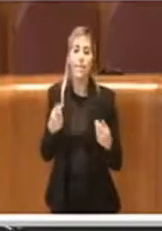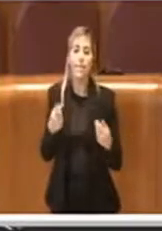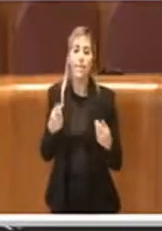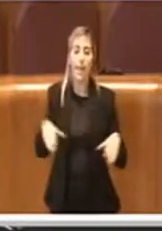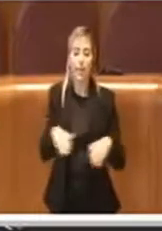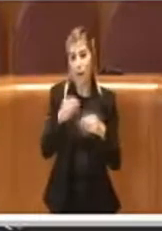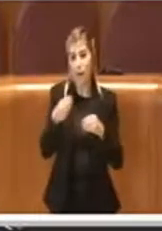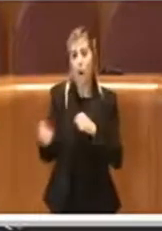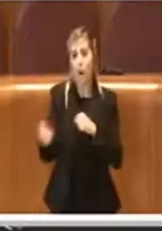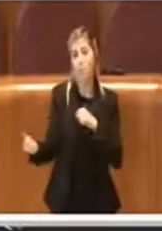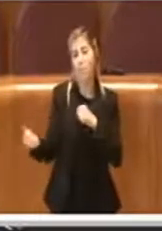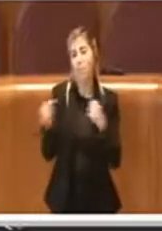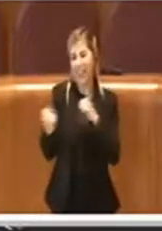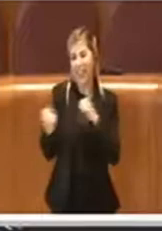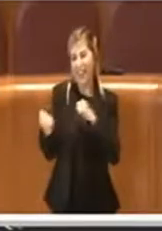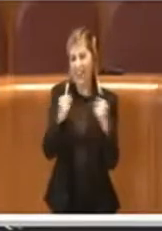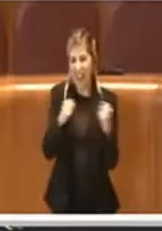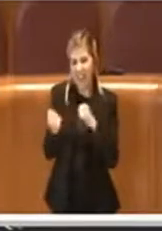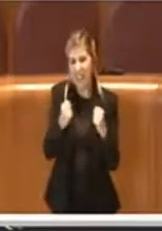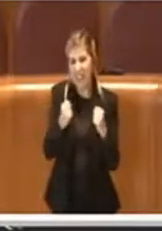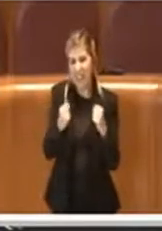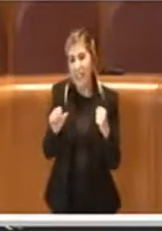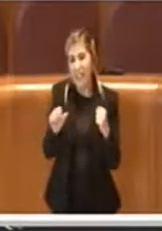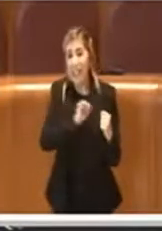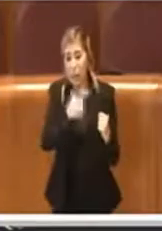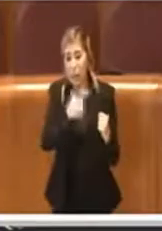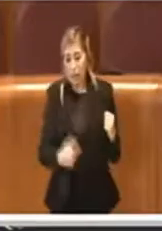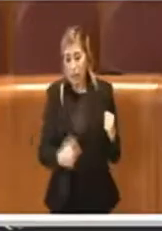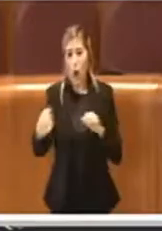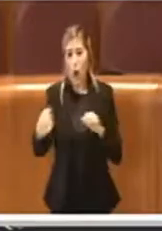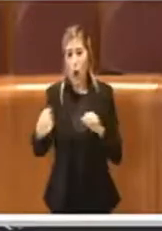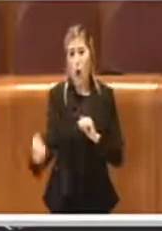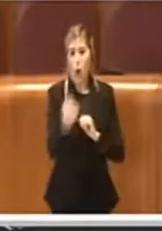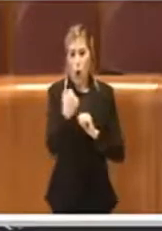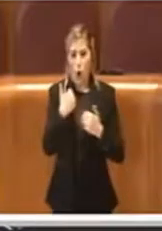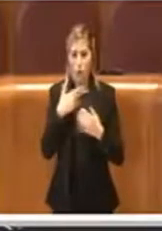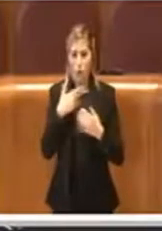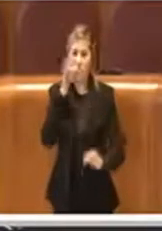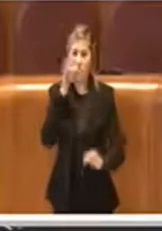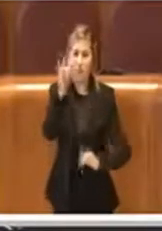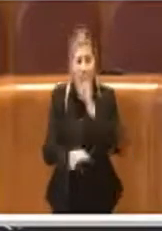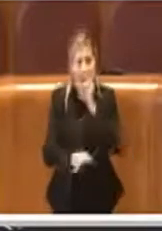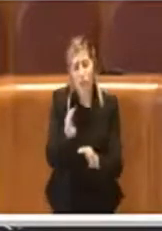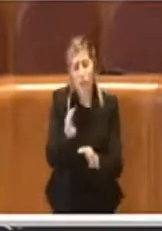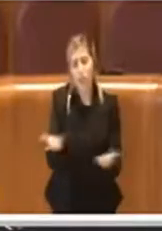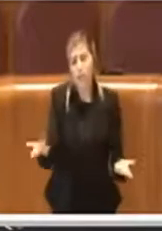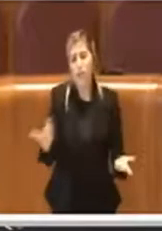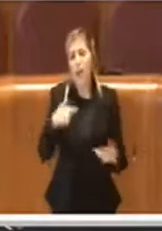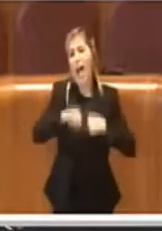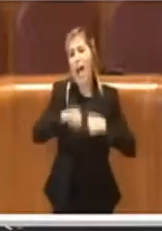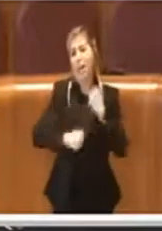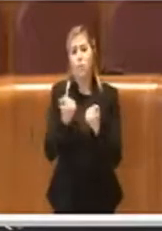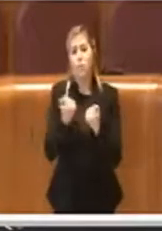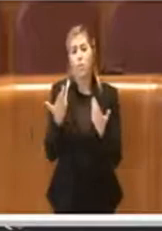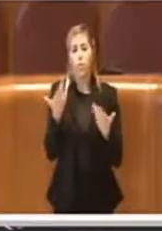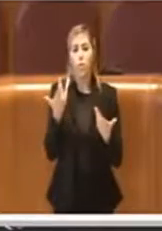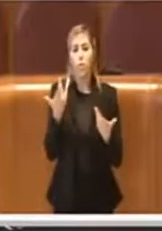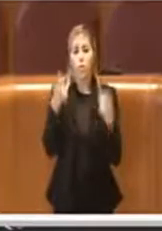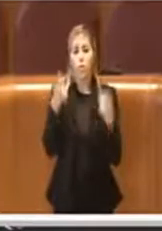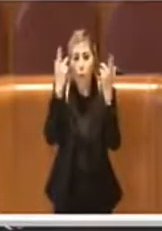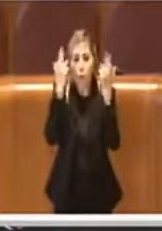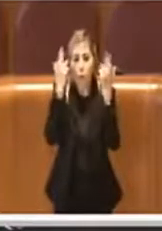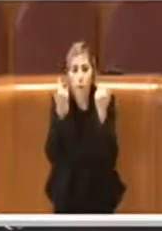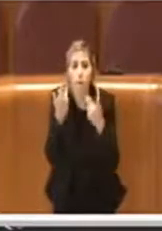iniziato una battaglia forse personale contro di me, io ho spiegato che ho avuto un atteggiamento umile di fronte agli